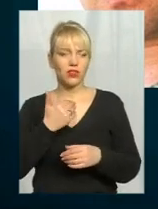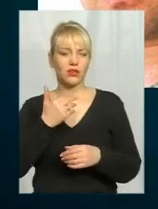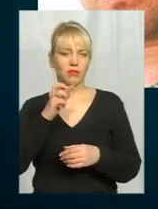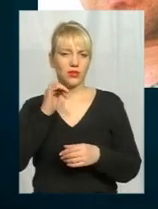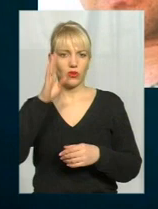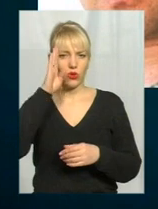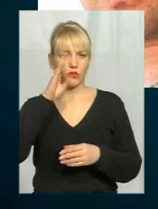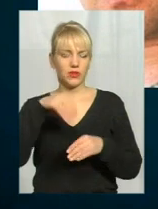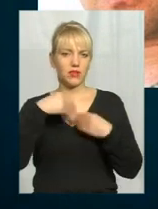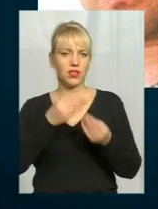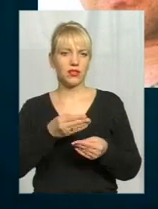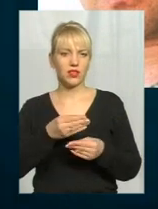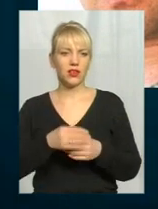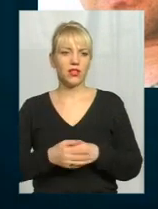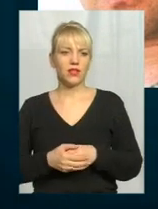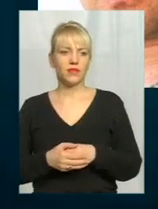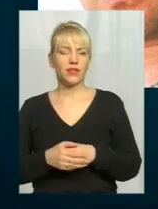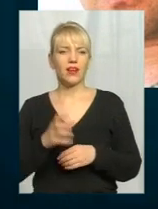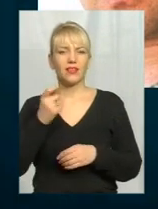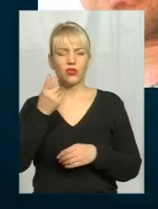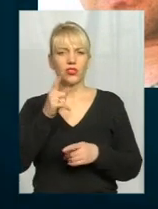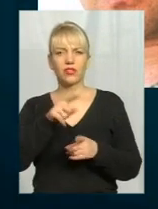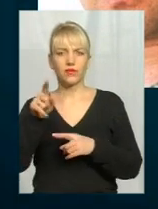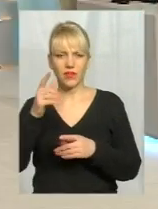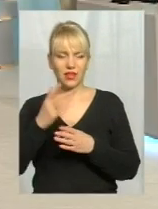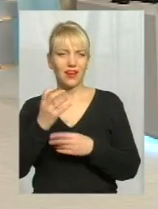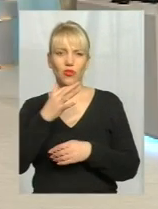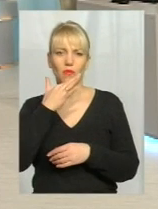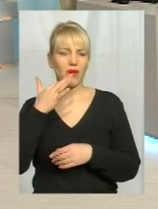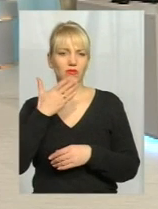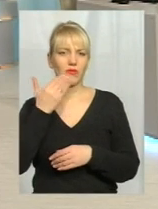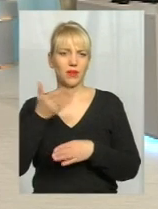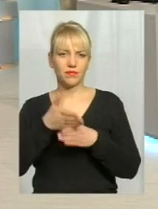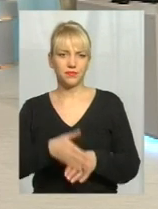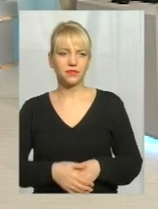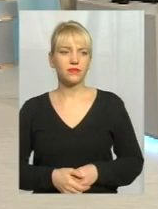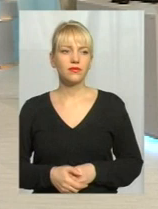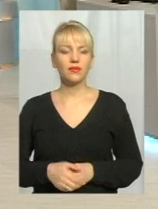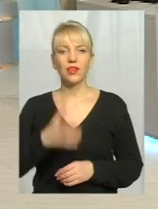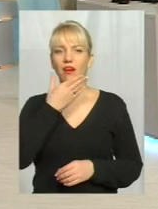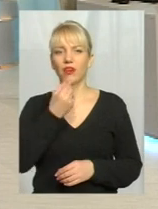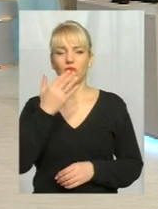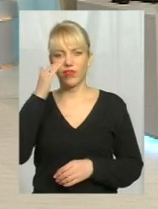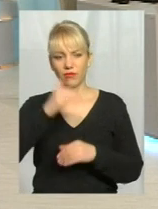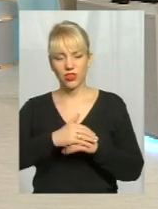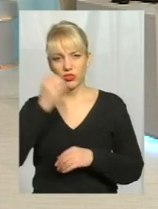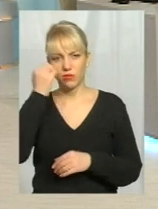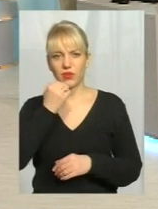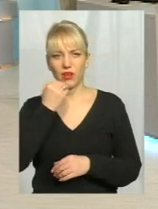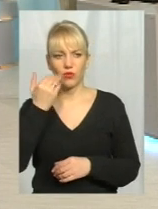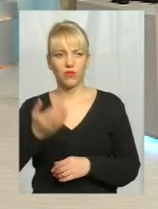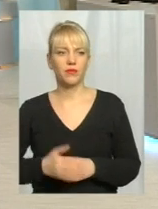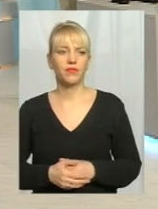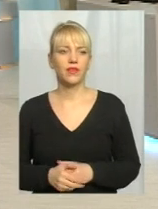І їх теж не дуже багато. Дякую вам, пане Вікторе. Гарного вечора. Дякую. Дякую.